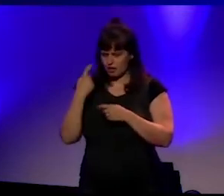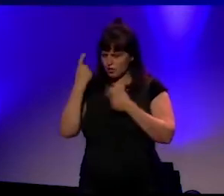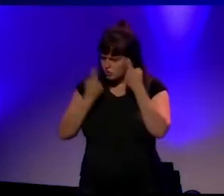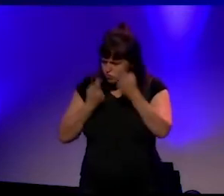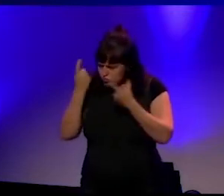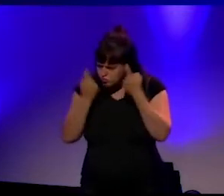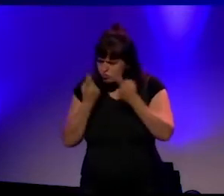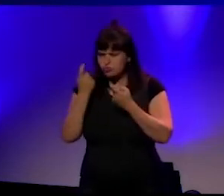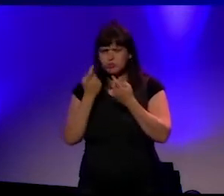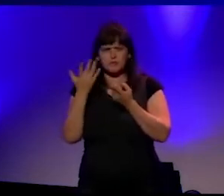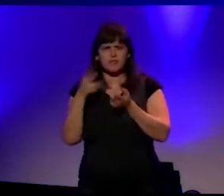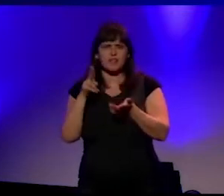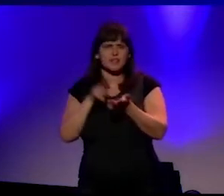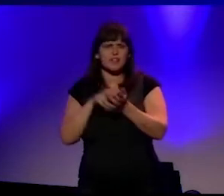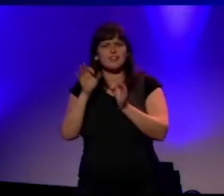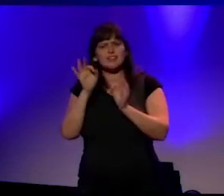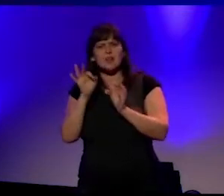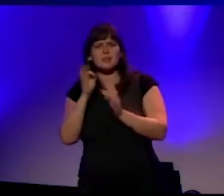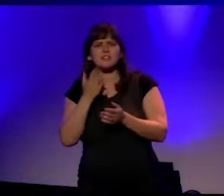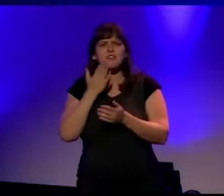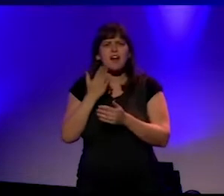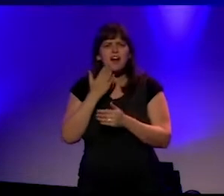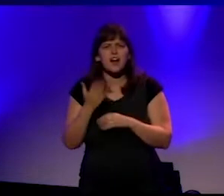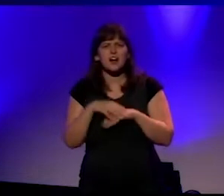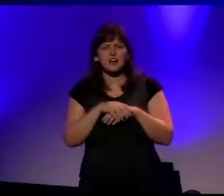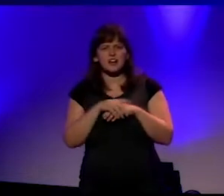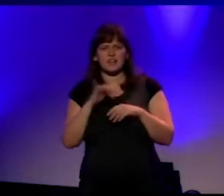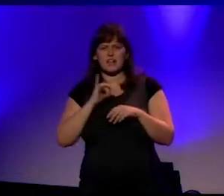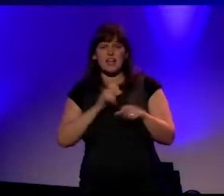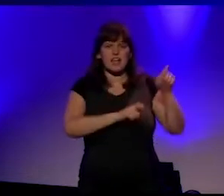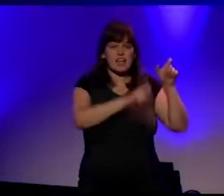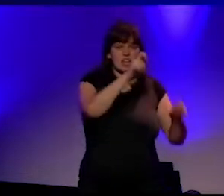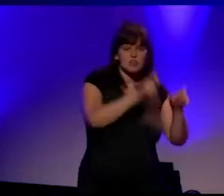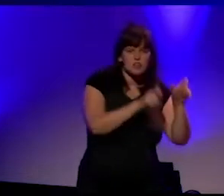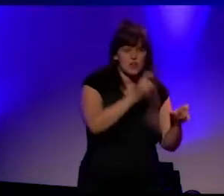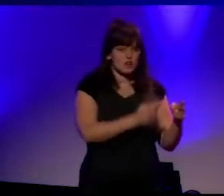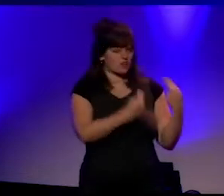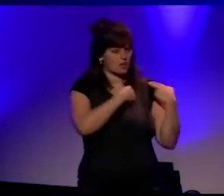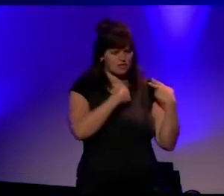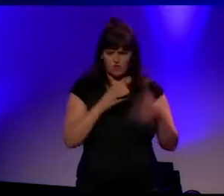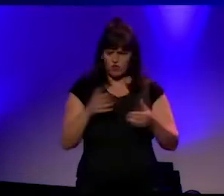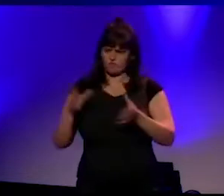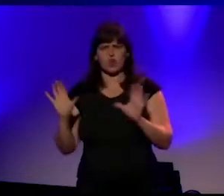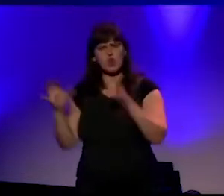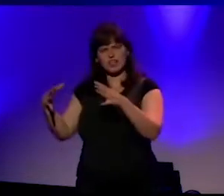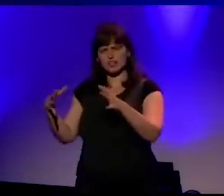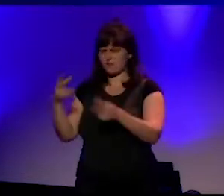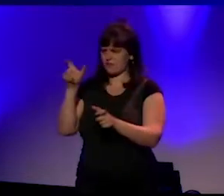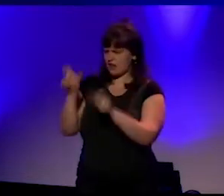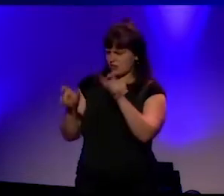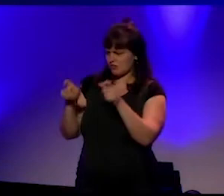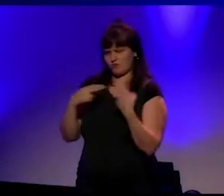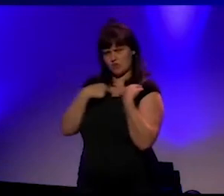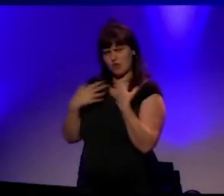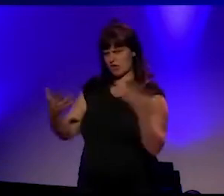Remember Philip Sand. De verhouding tussen individuele verantwoordelijkheid en collectieve verantwoordelijkheid. Vragen die sociologen zich